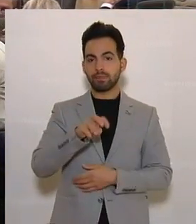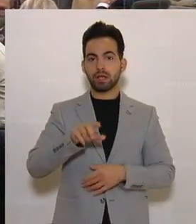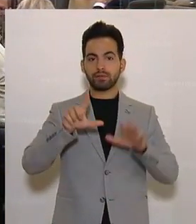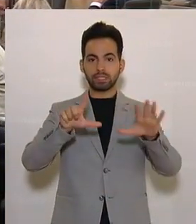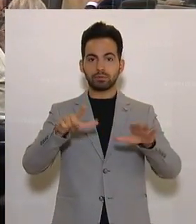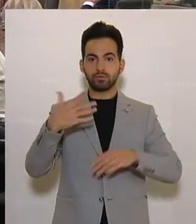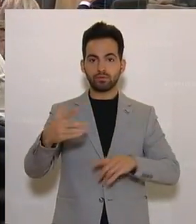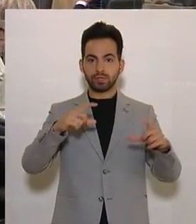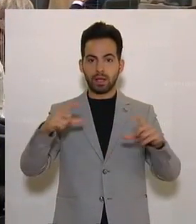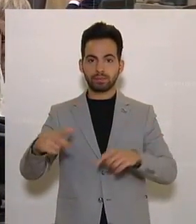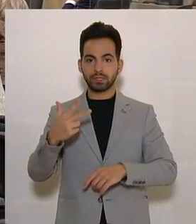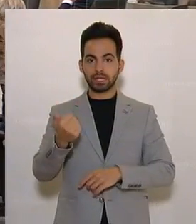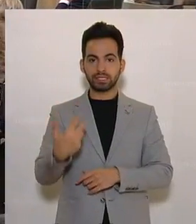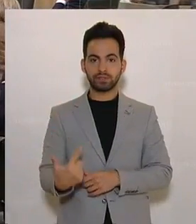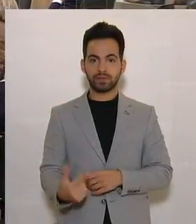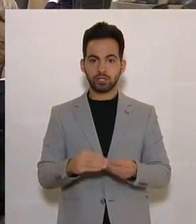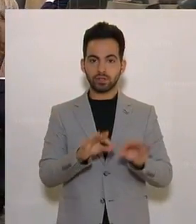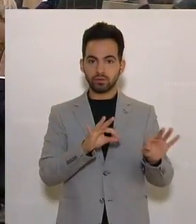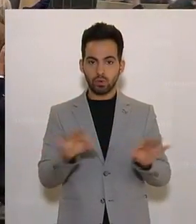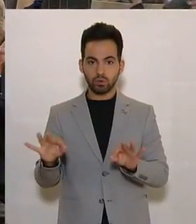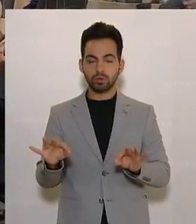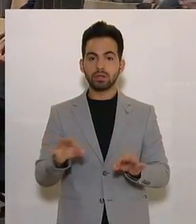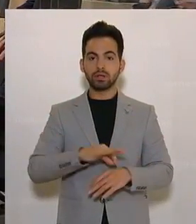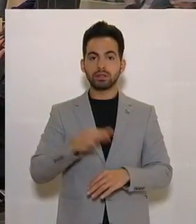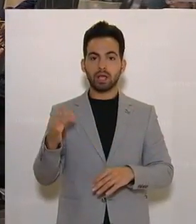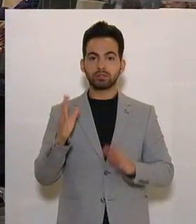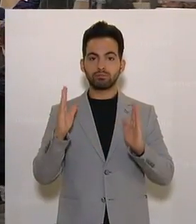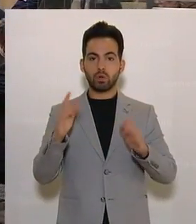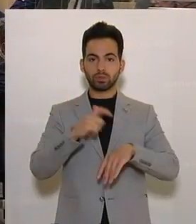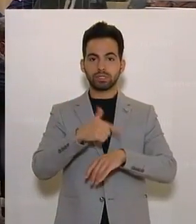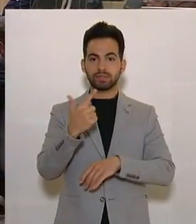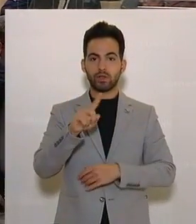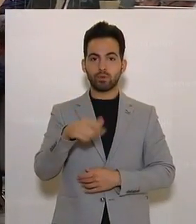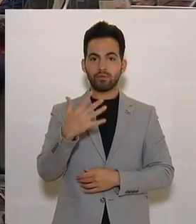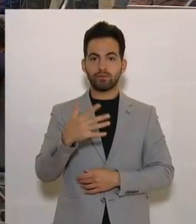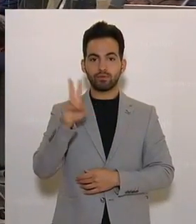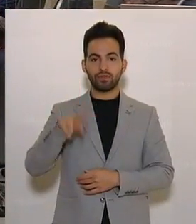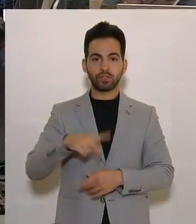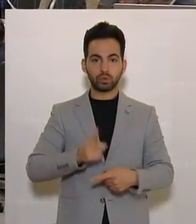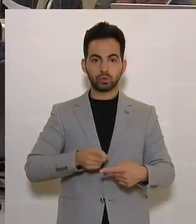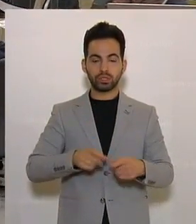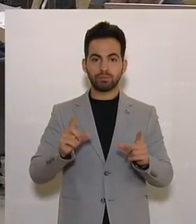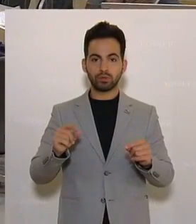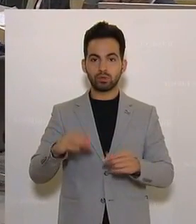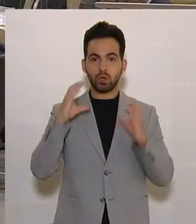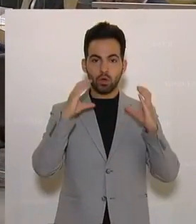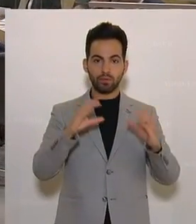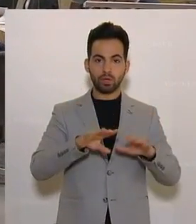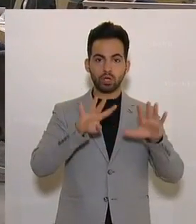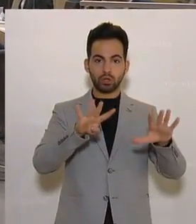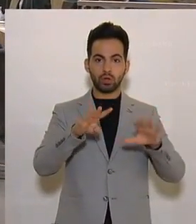verfassungsmäßige Rechtmäßigkeit beurkunden. Dann geht das Gesetz